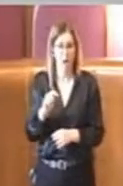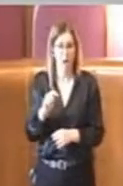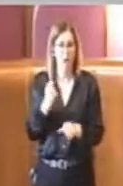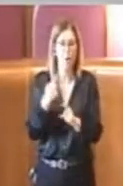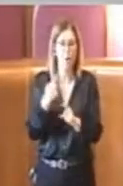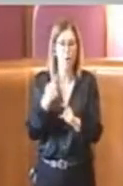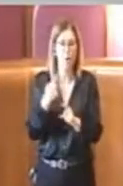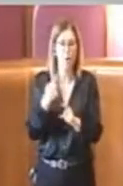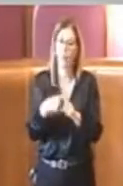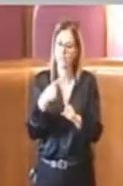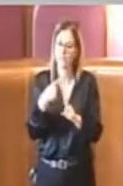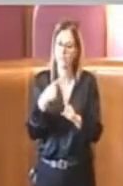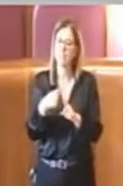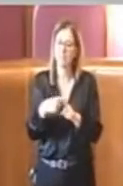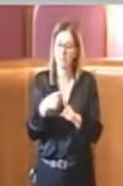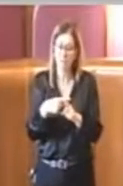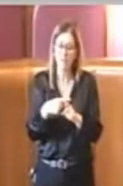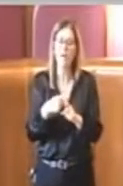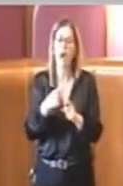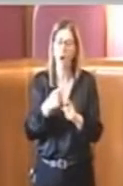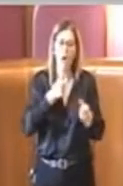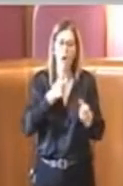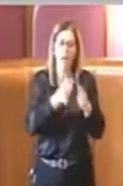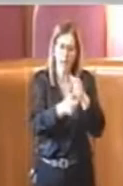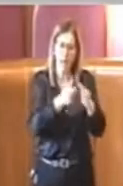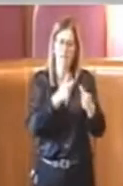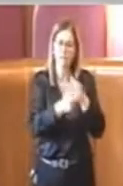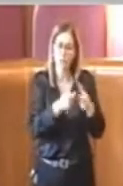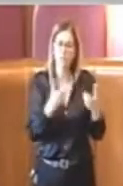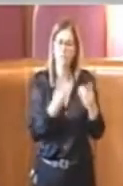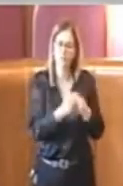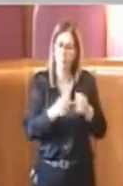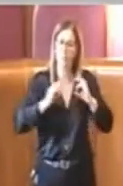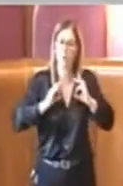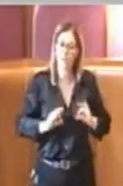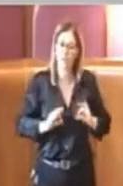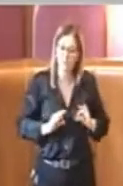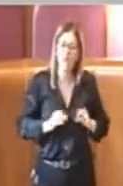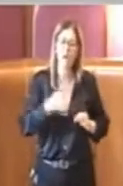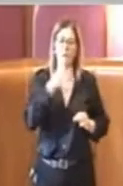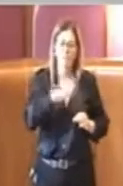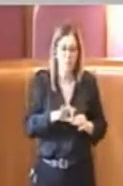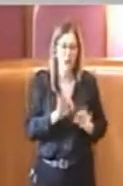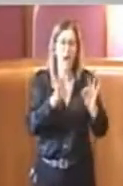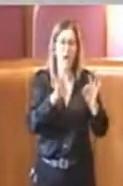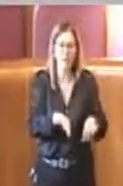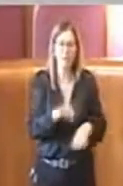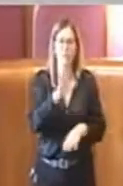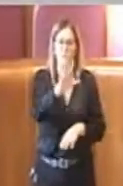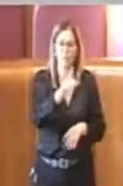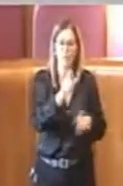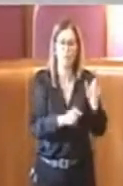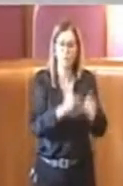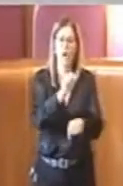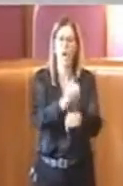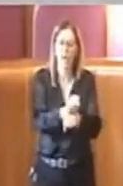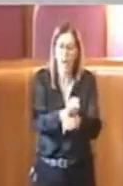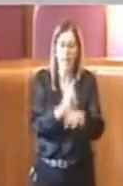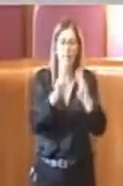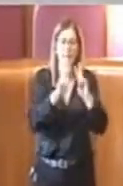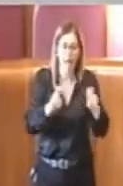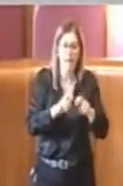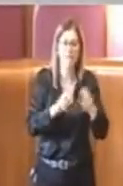Creando delle relazioni con le forze di polizia nazionale sono arrivati addirittura a far arrestare cinque persone, a far indagare sette persone,